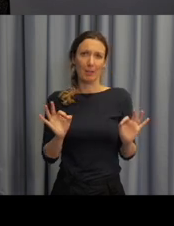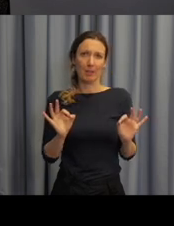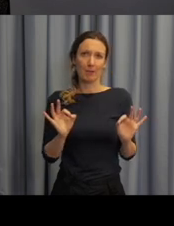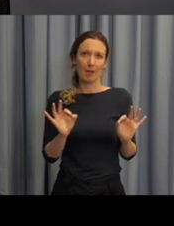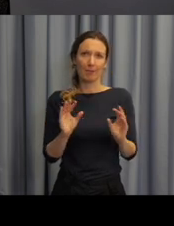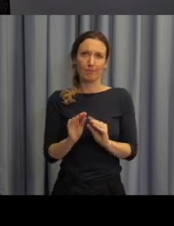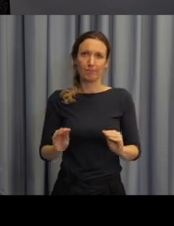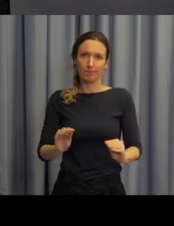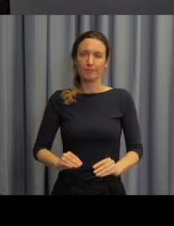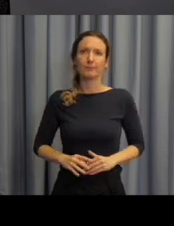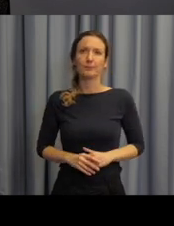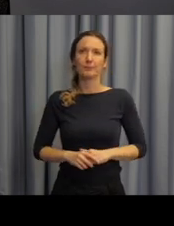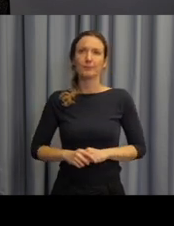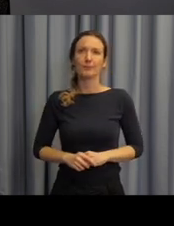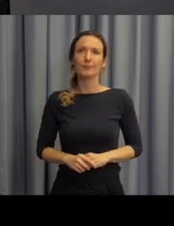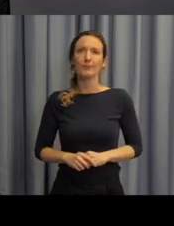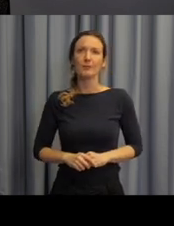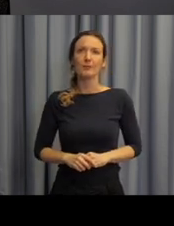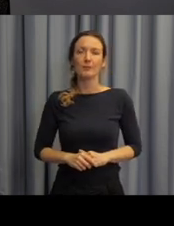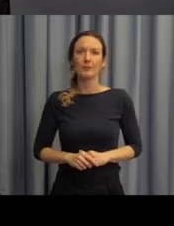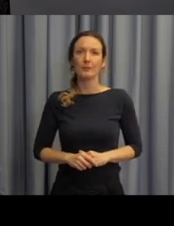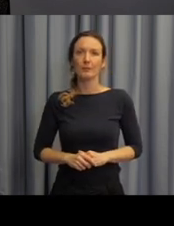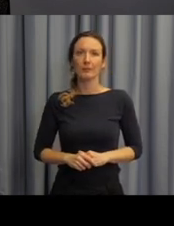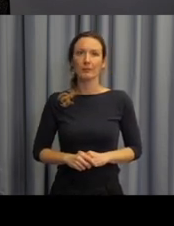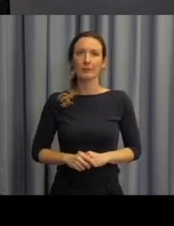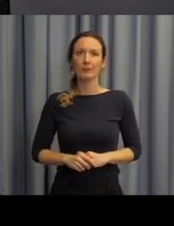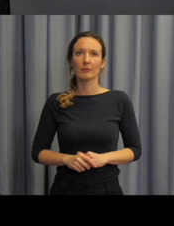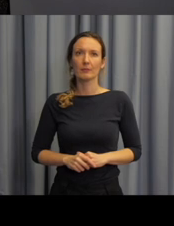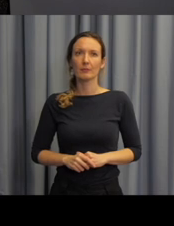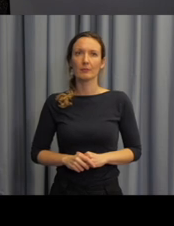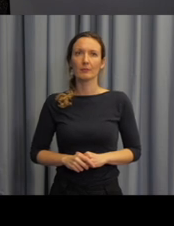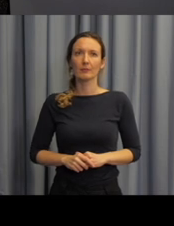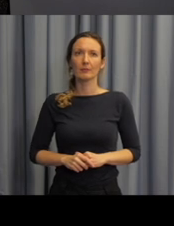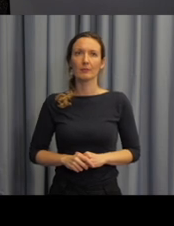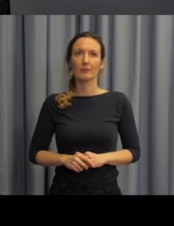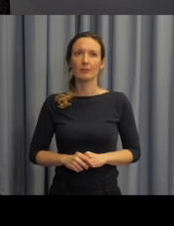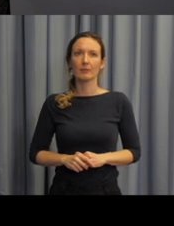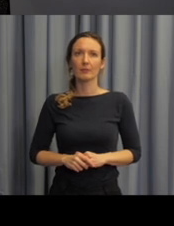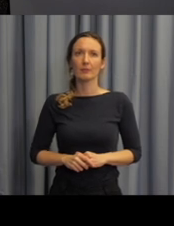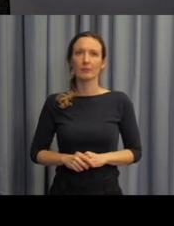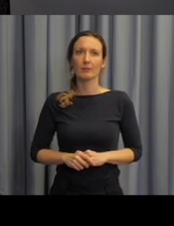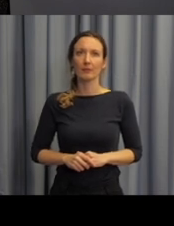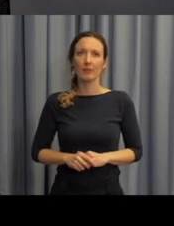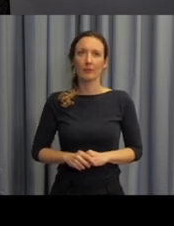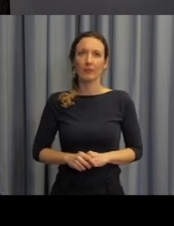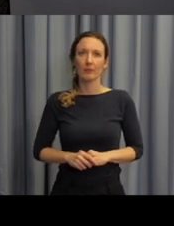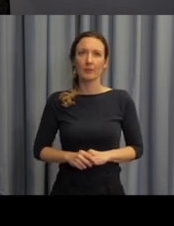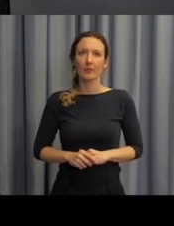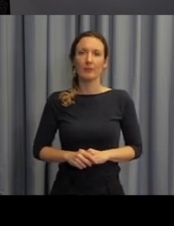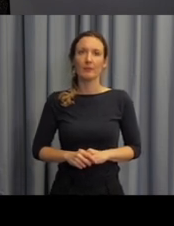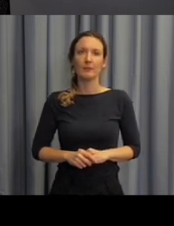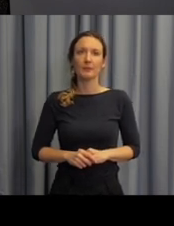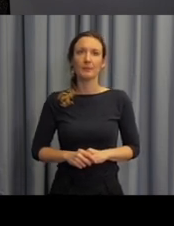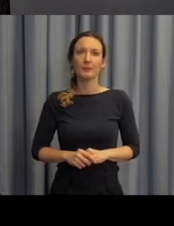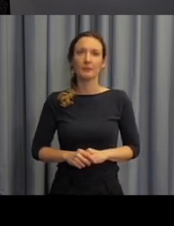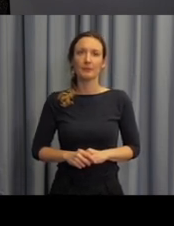protože máme tedy k dispozici a vy máte díky webovému rozhraní